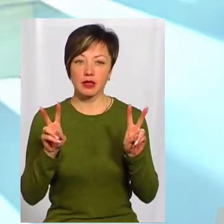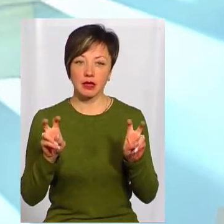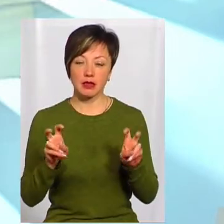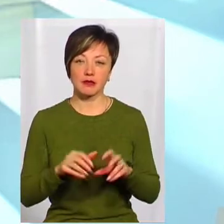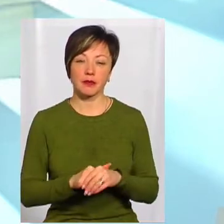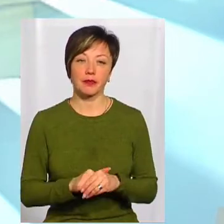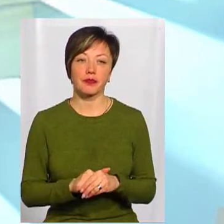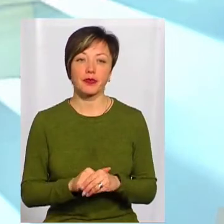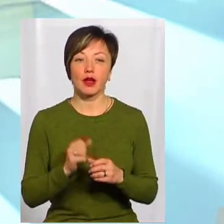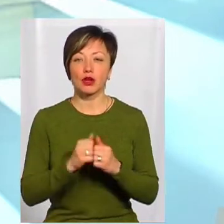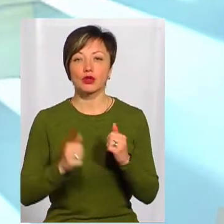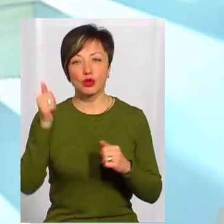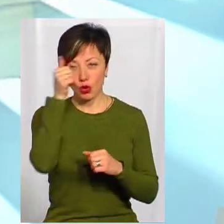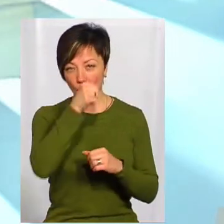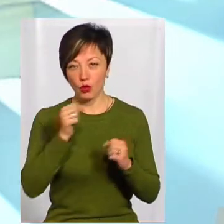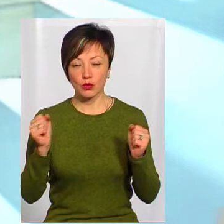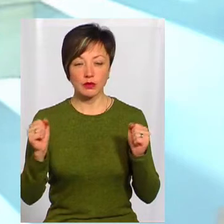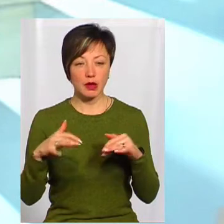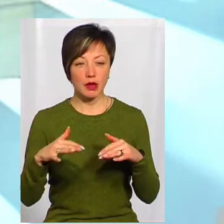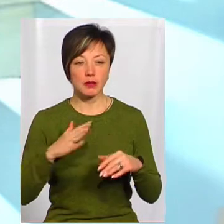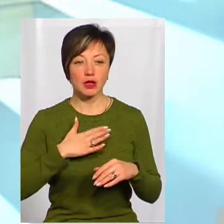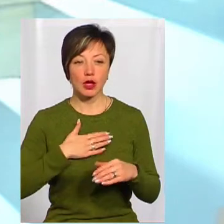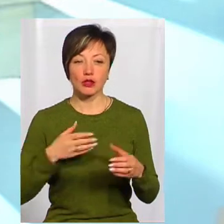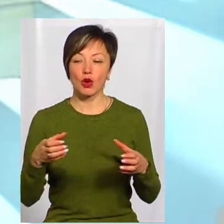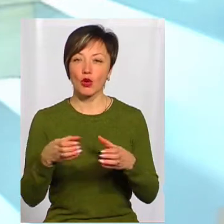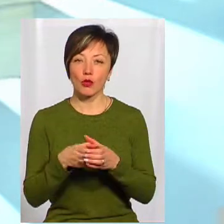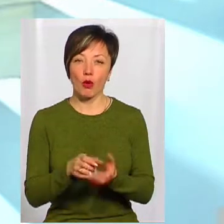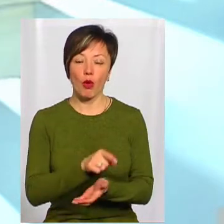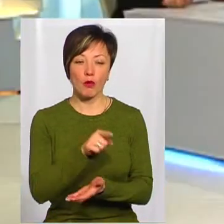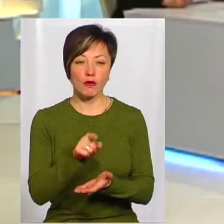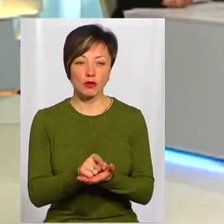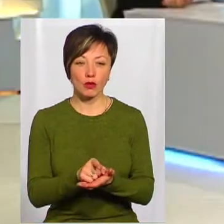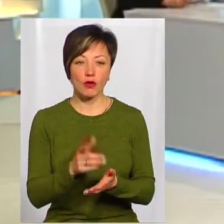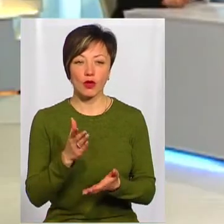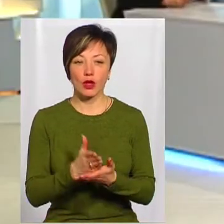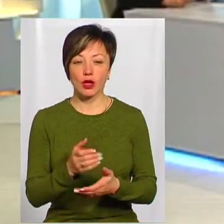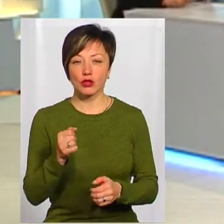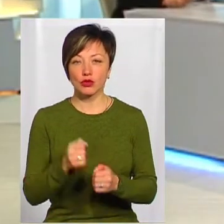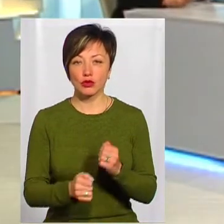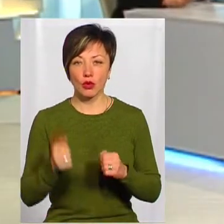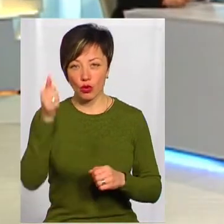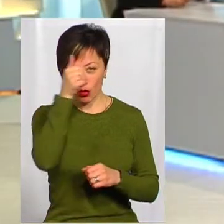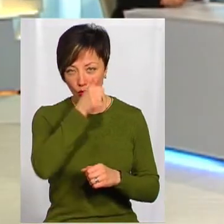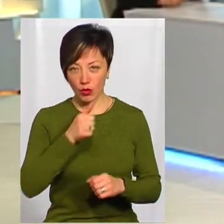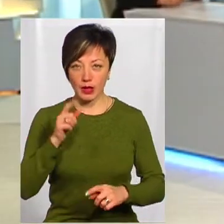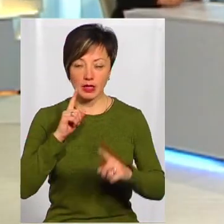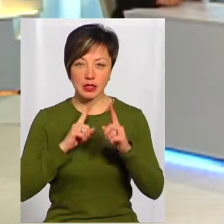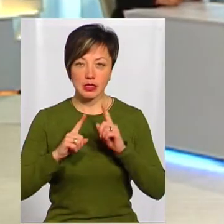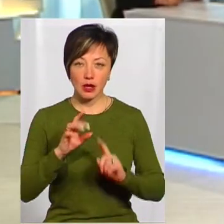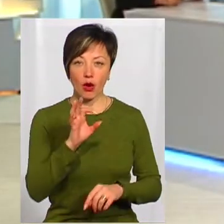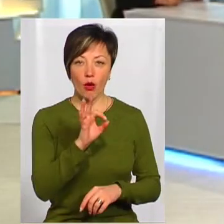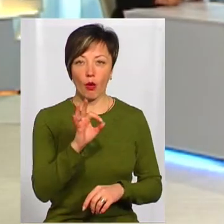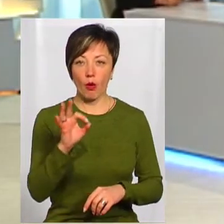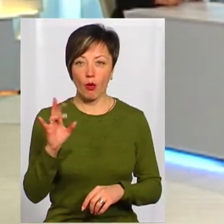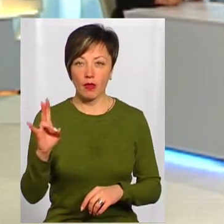кліматична мережа. Ми щороку збираємося. Наша група обов'язково є щороку на засіданні ООН з